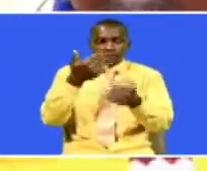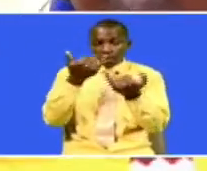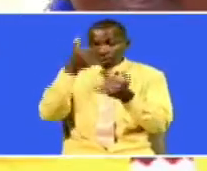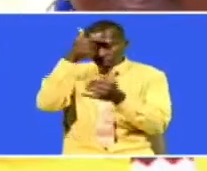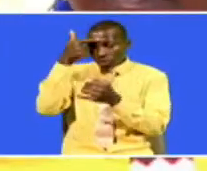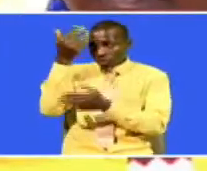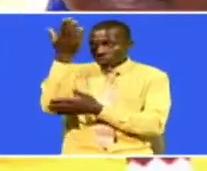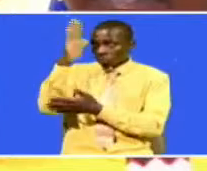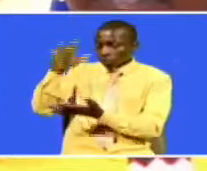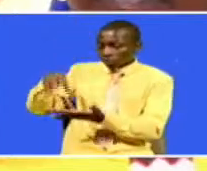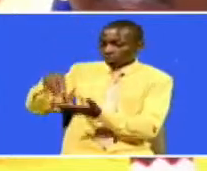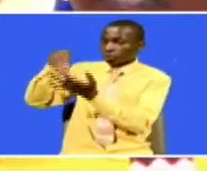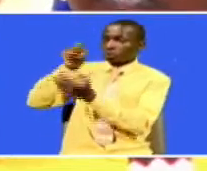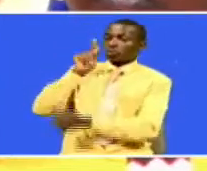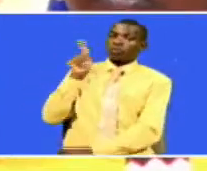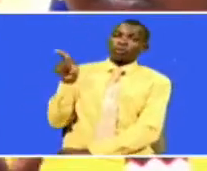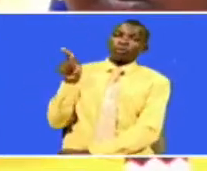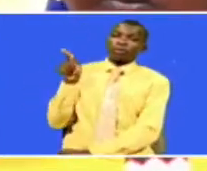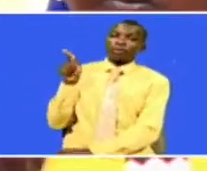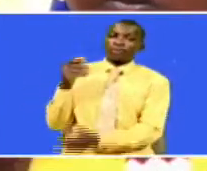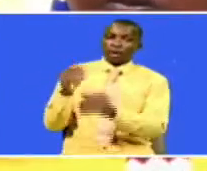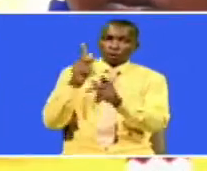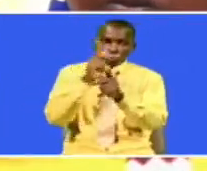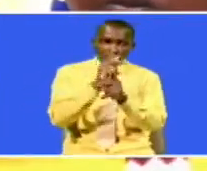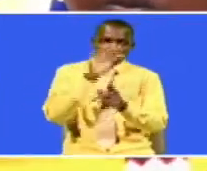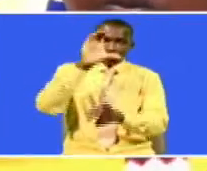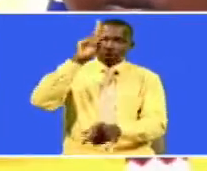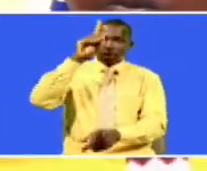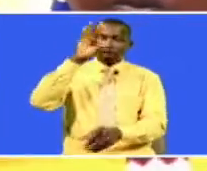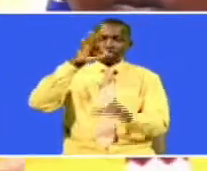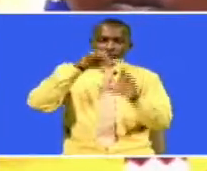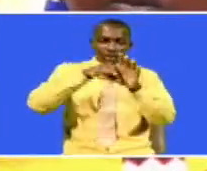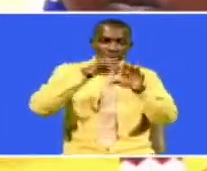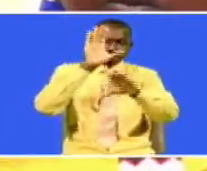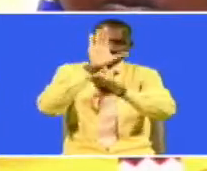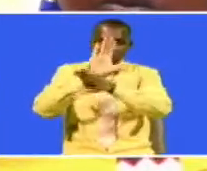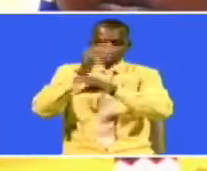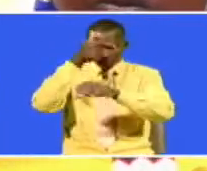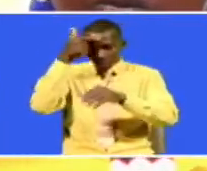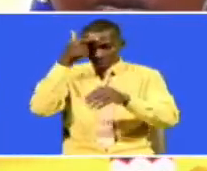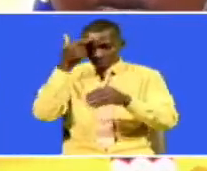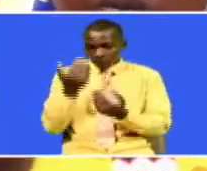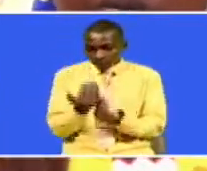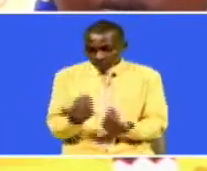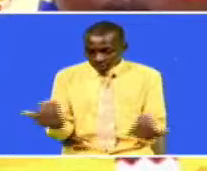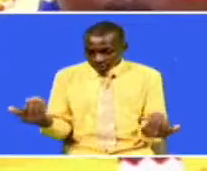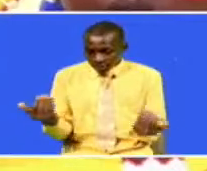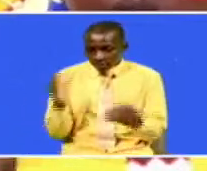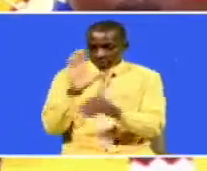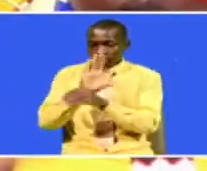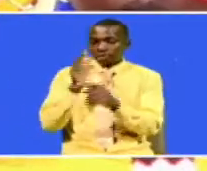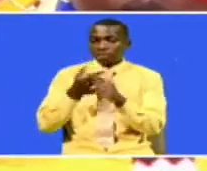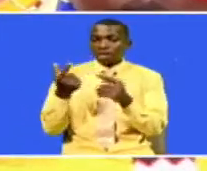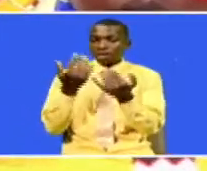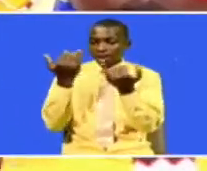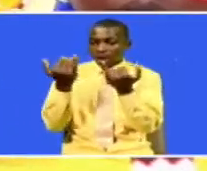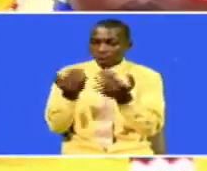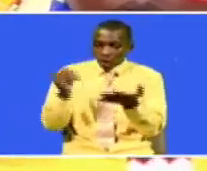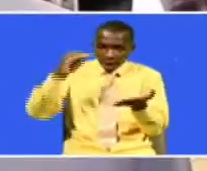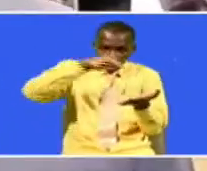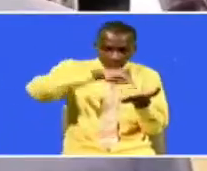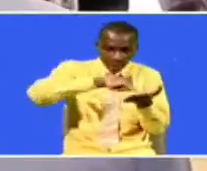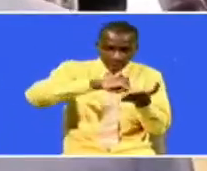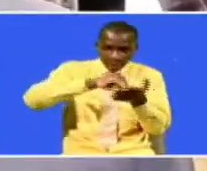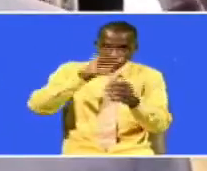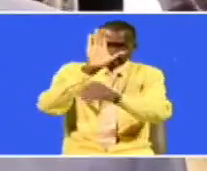emekuinua. Weka CDF ya kanesa. Hiko CDF ya watoto, hiko CDF ya nini, lakini weka CDF sasa ya